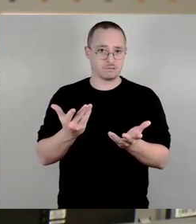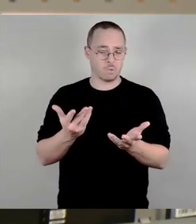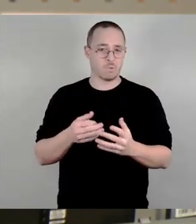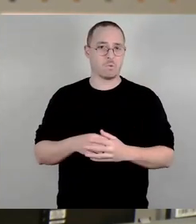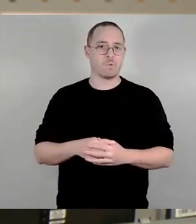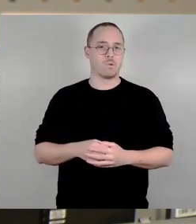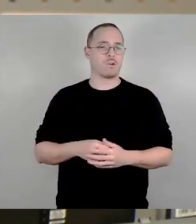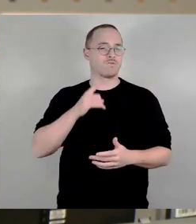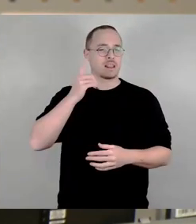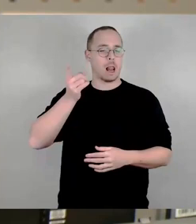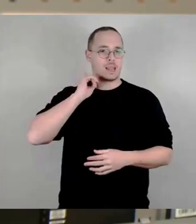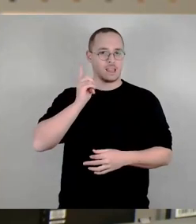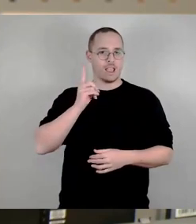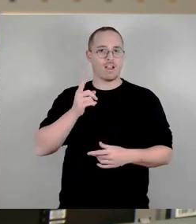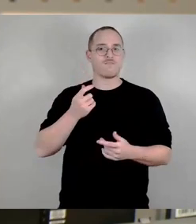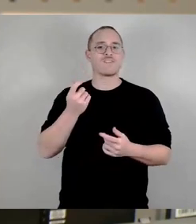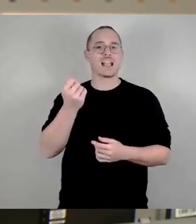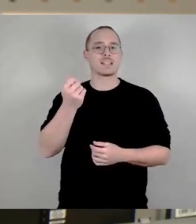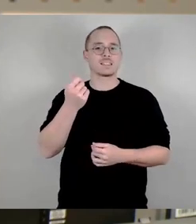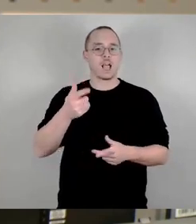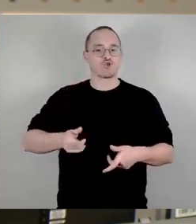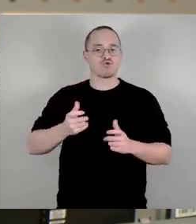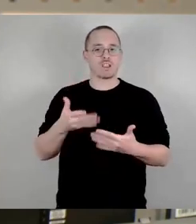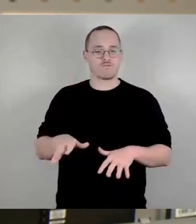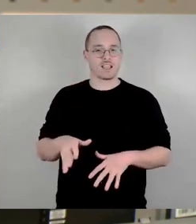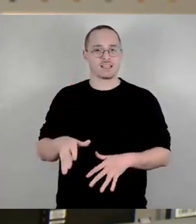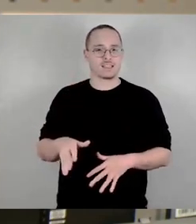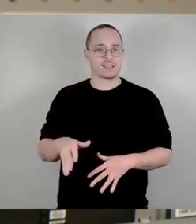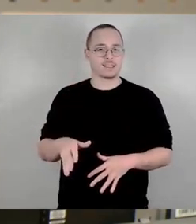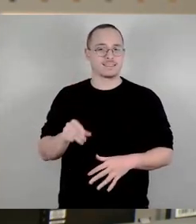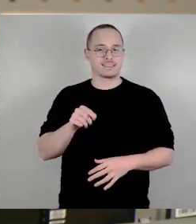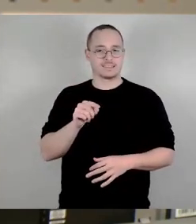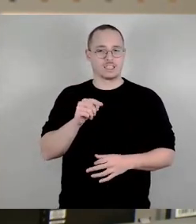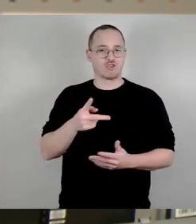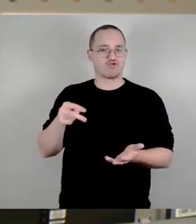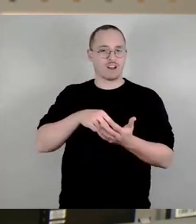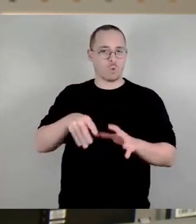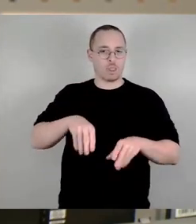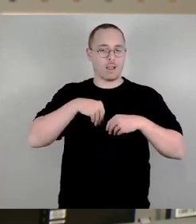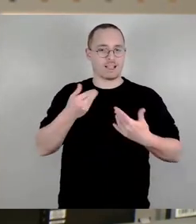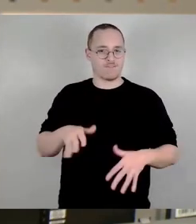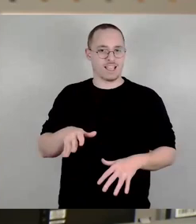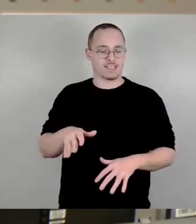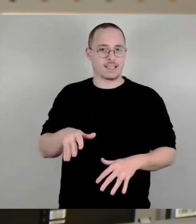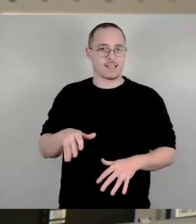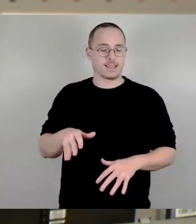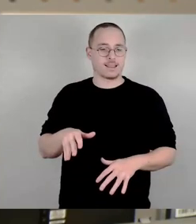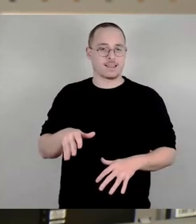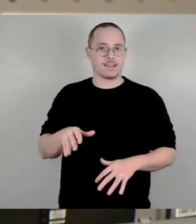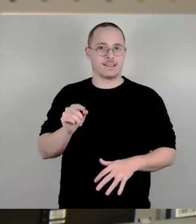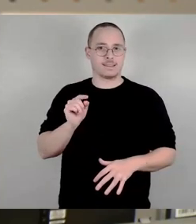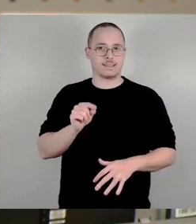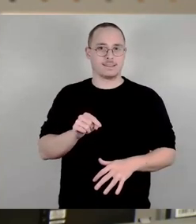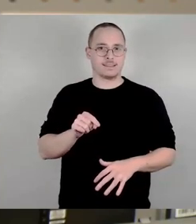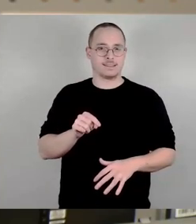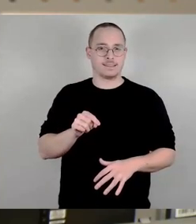Stellungnahme auch zum zusätzlichen Dissidentenantrag, den Herr Grüger schon erwähnt hatte, gegeben